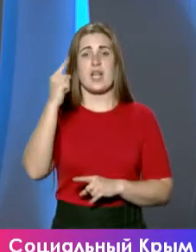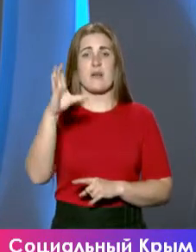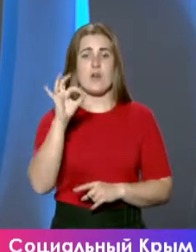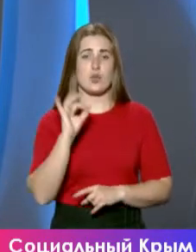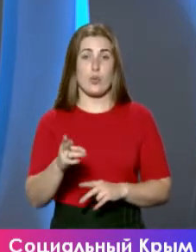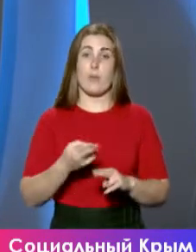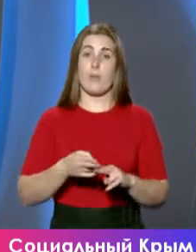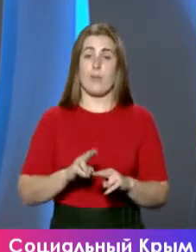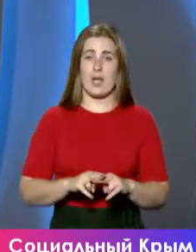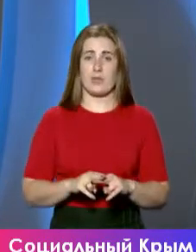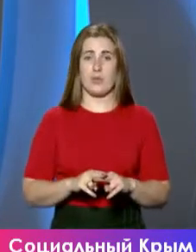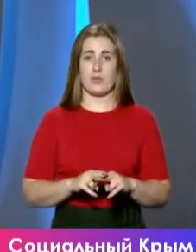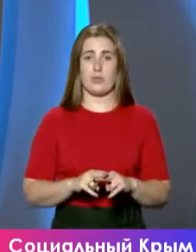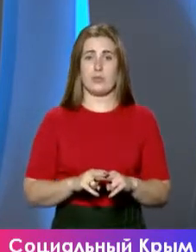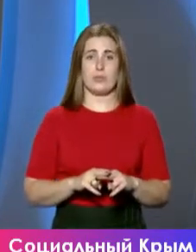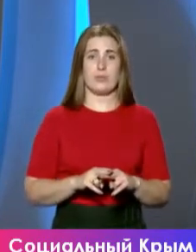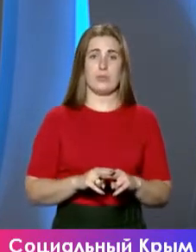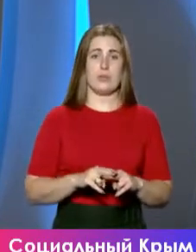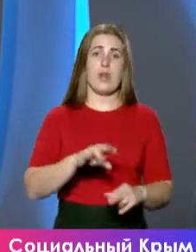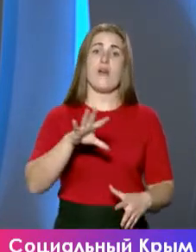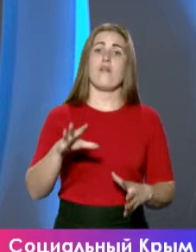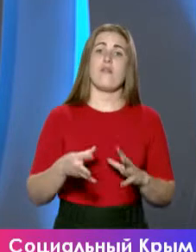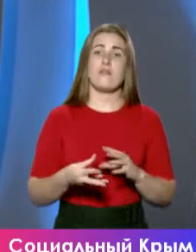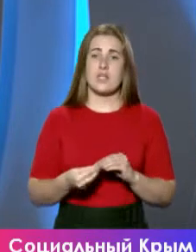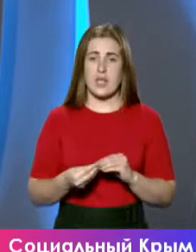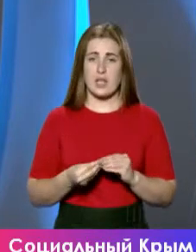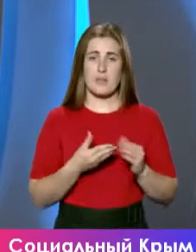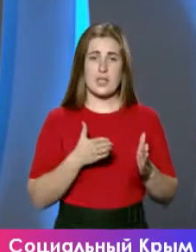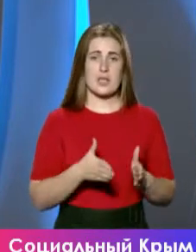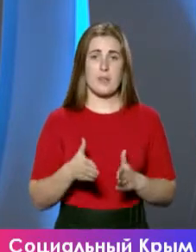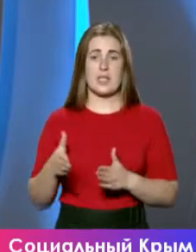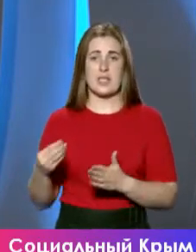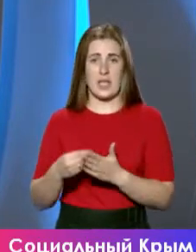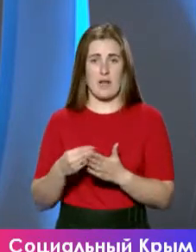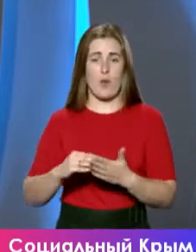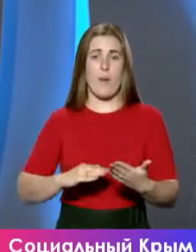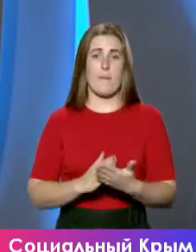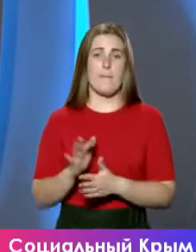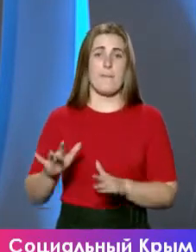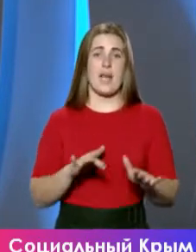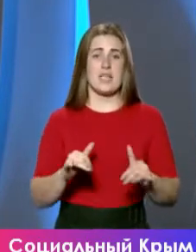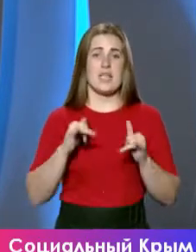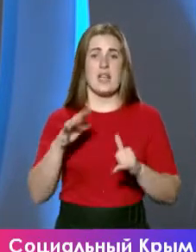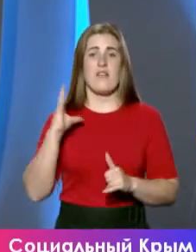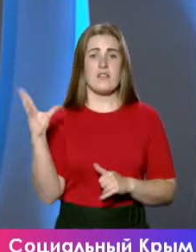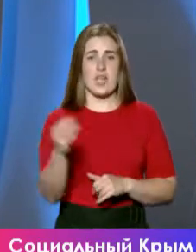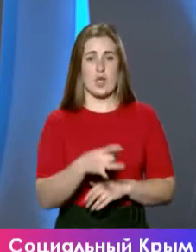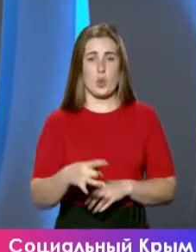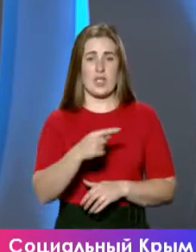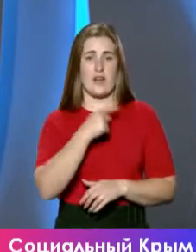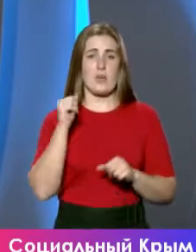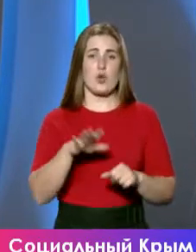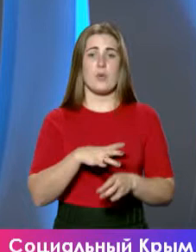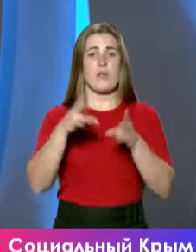поэтому идет, в целом, стабилизация ценовой политики для всех регионов России. Может быть,